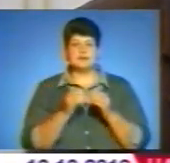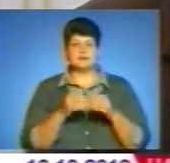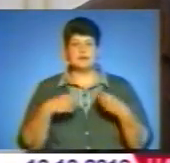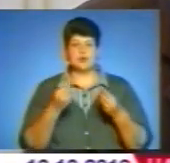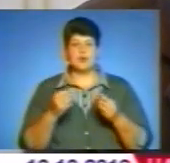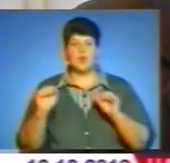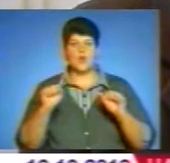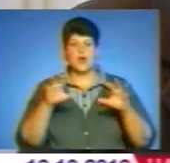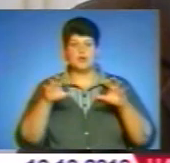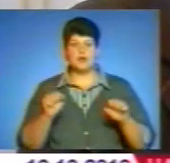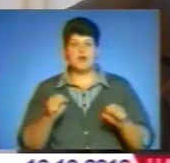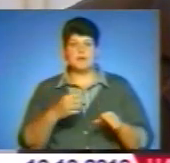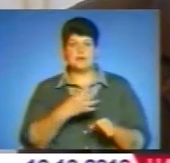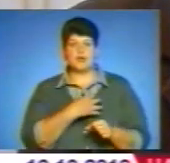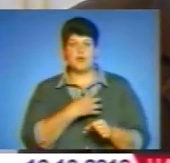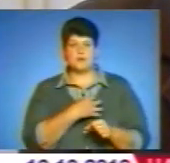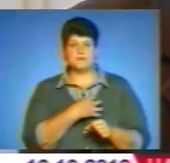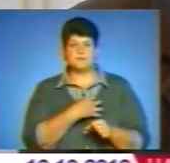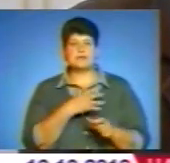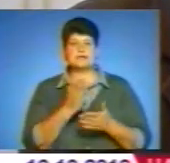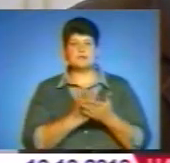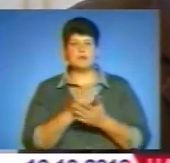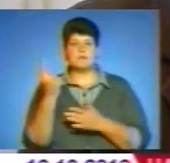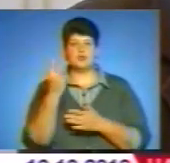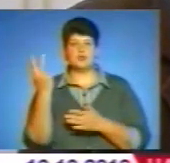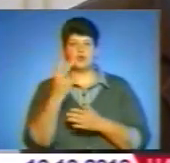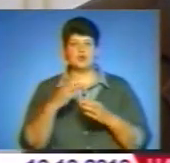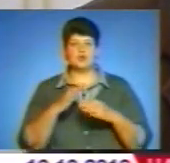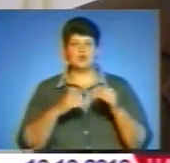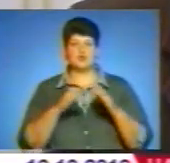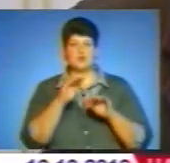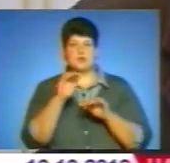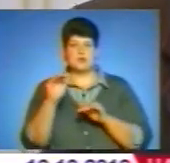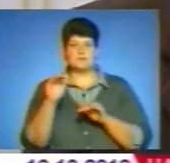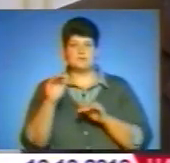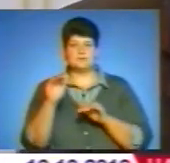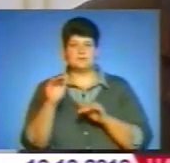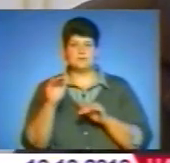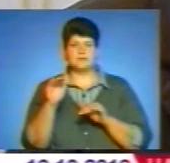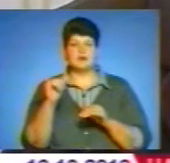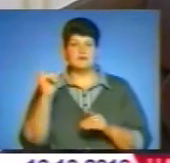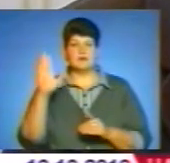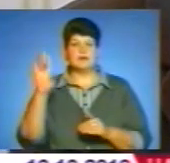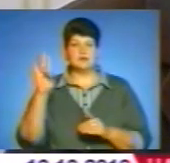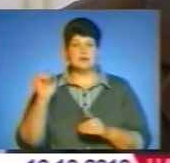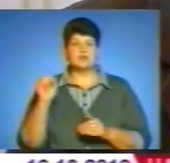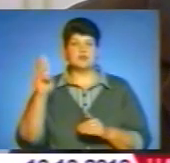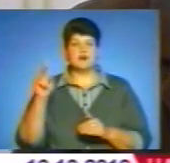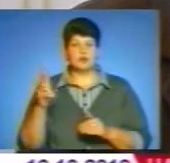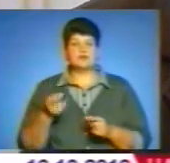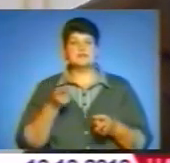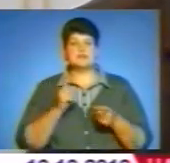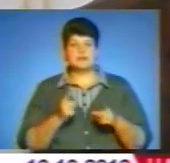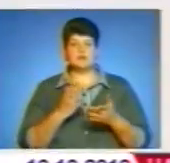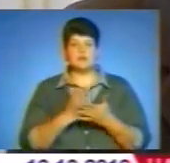-інвалідами. Я не хочу їх називати інвалідами, бо це дійсно спортсмени. У нас 10 спортсменів нагороджені урядовими нагородами, орденами за